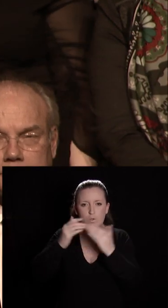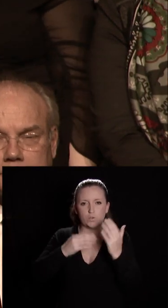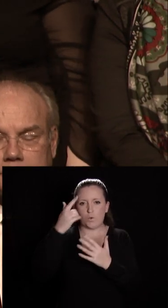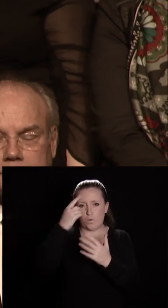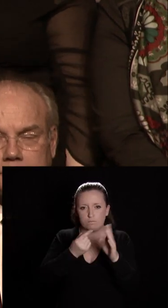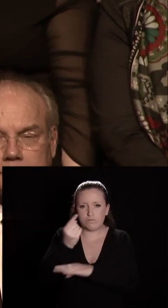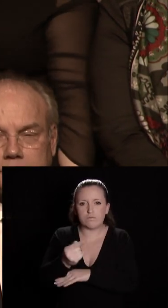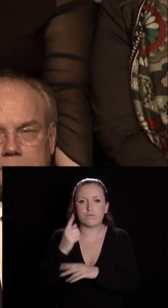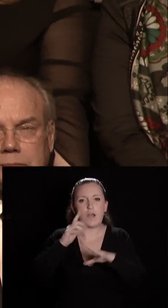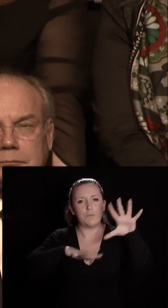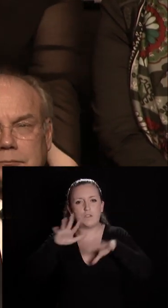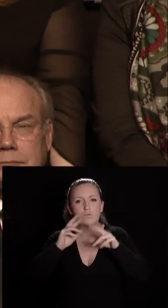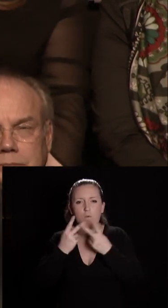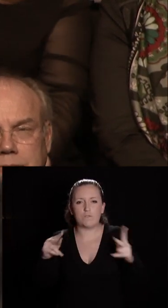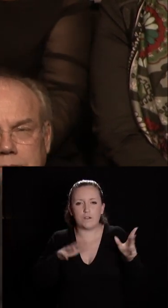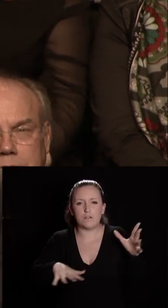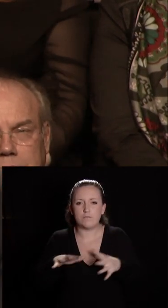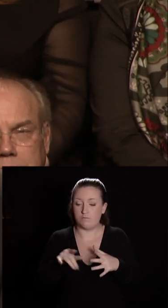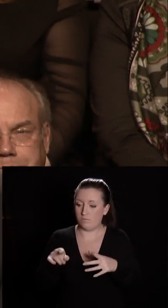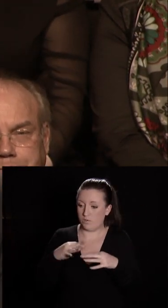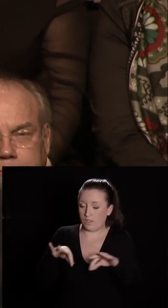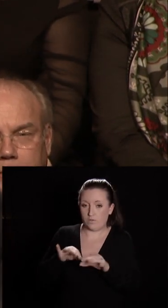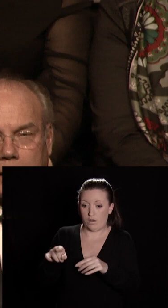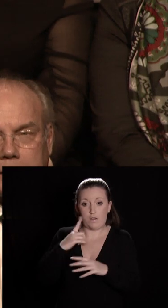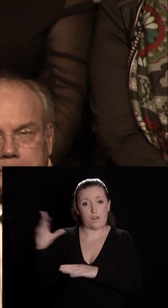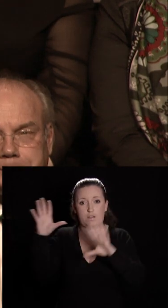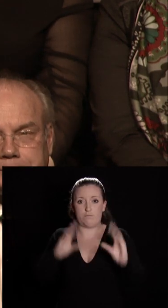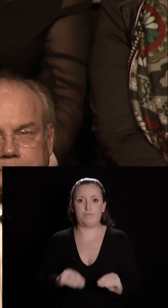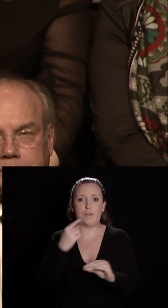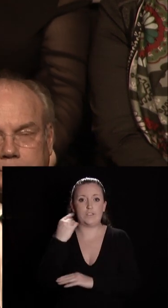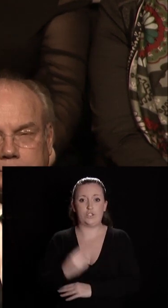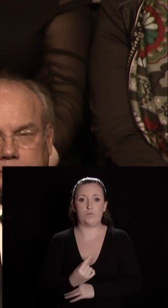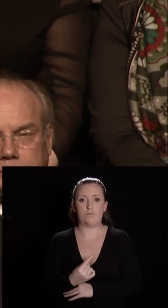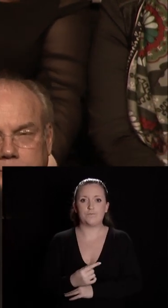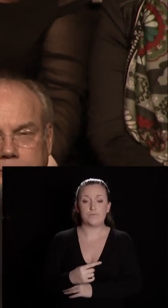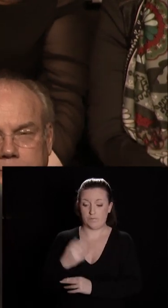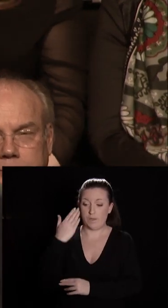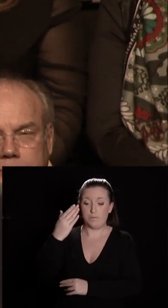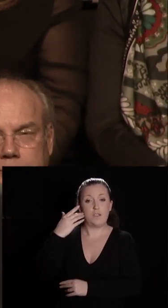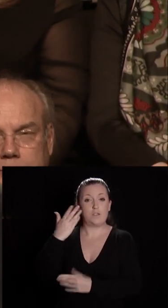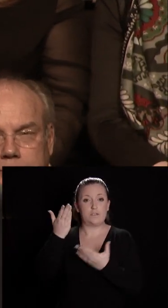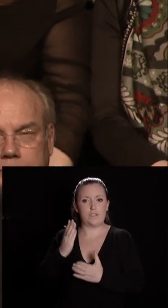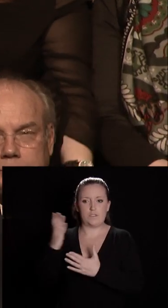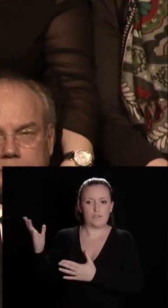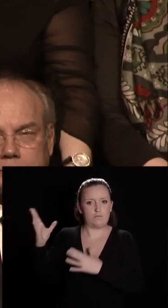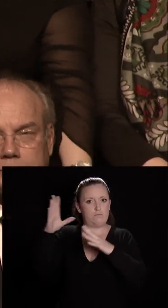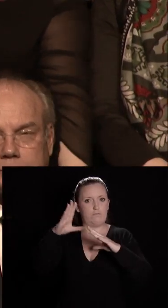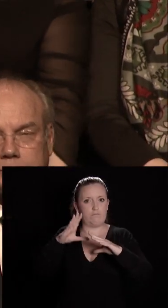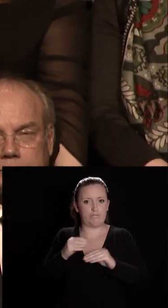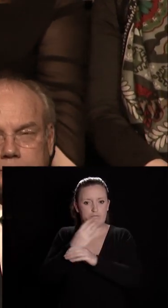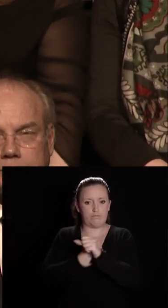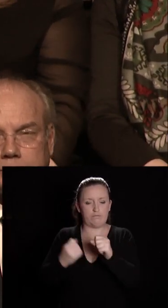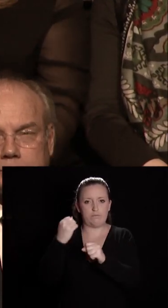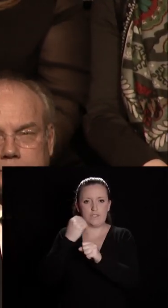urbain et ses territoires s'installe à Dijon. Et si elle a décidé de la création d'une